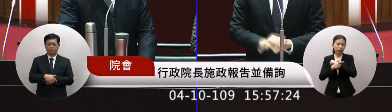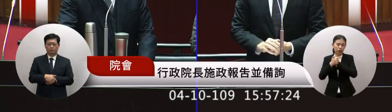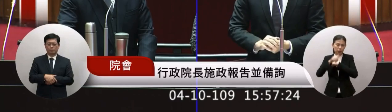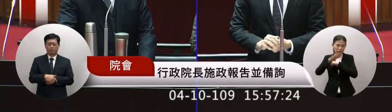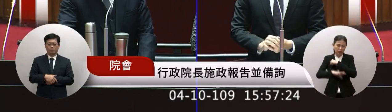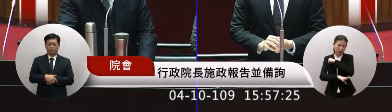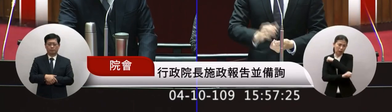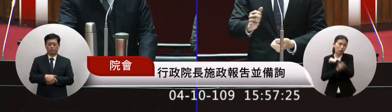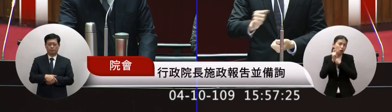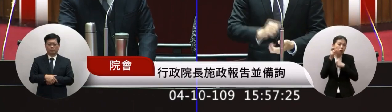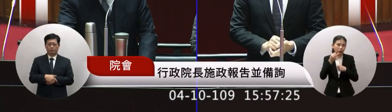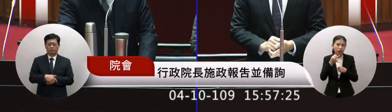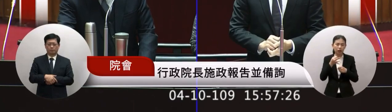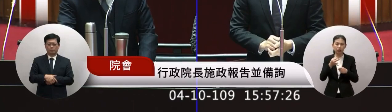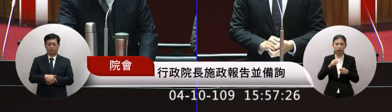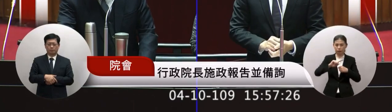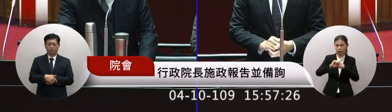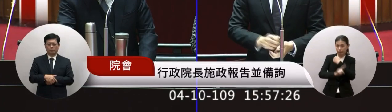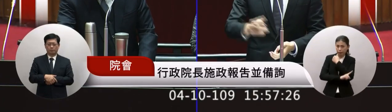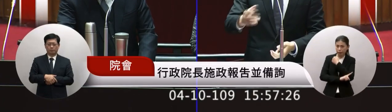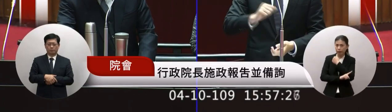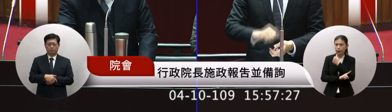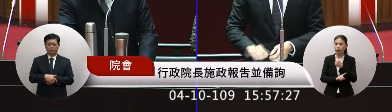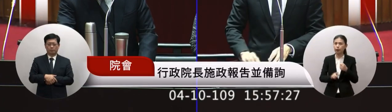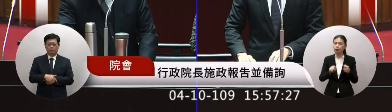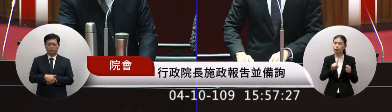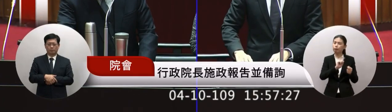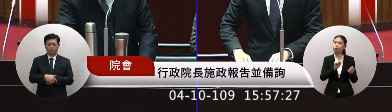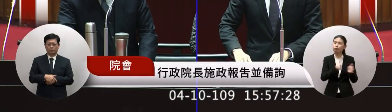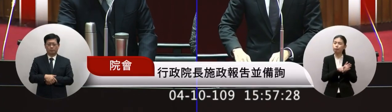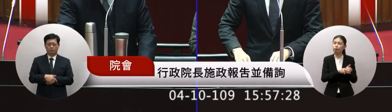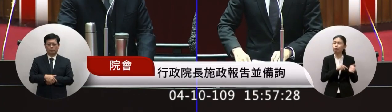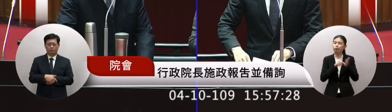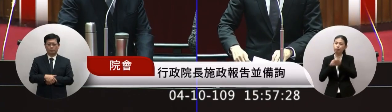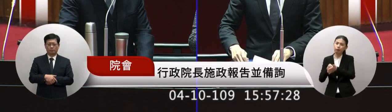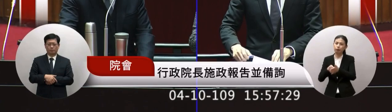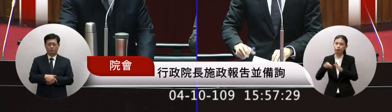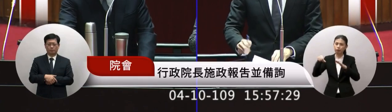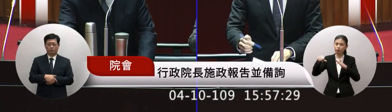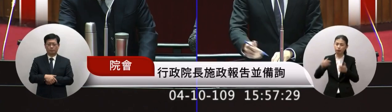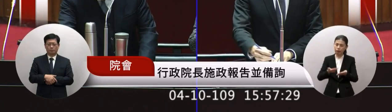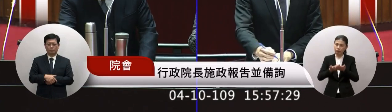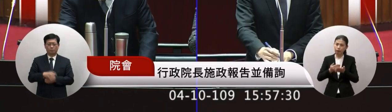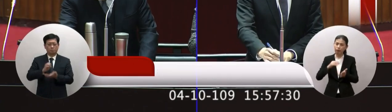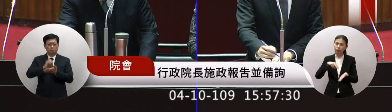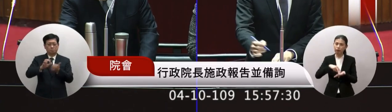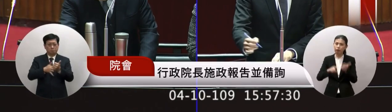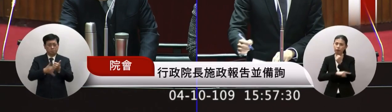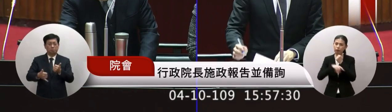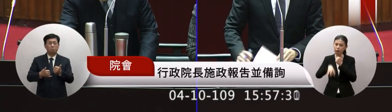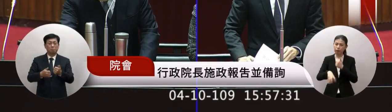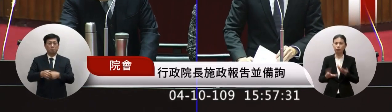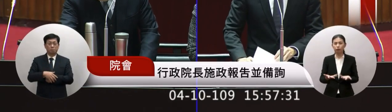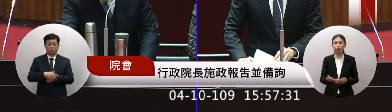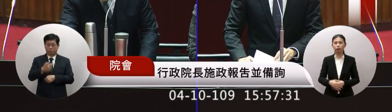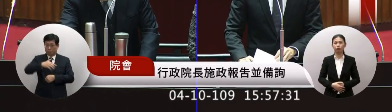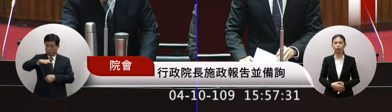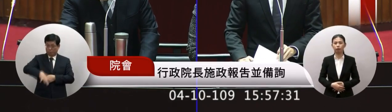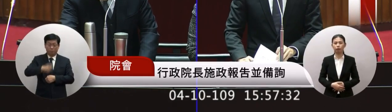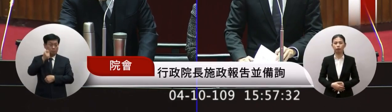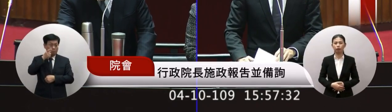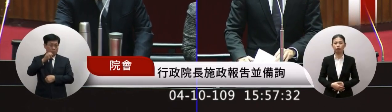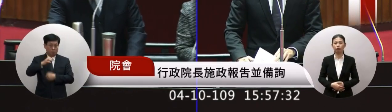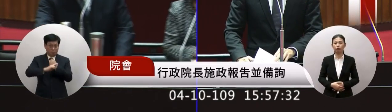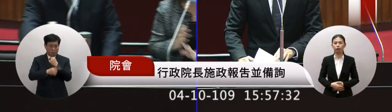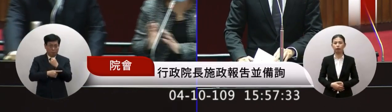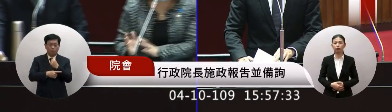這個勞動部當時有沒有可能可以送一次立法院報告委員我們這個最低工資法